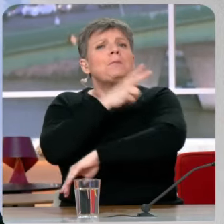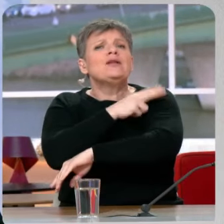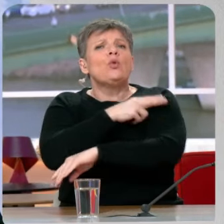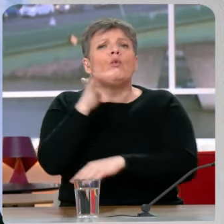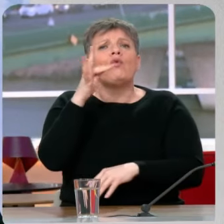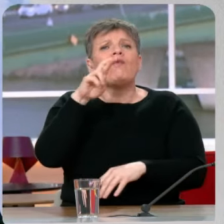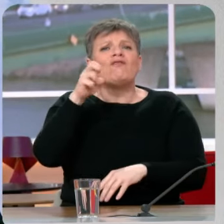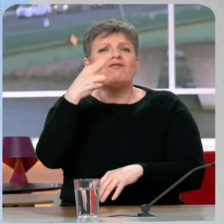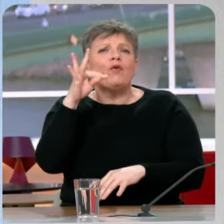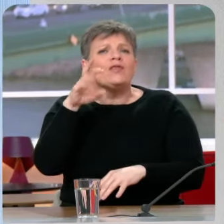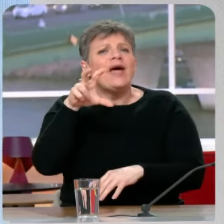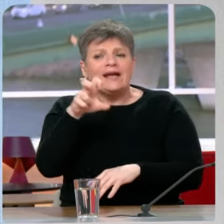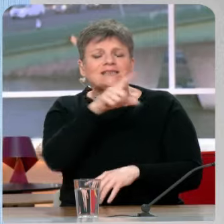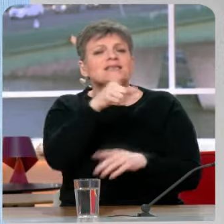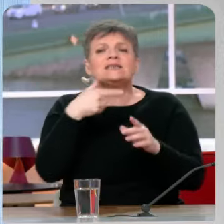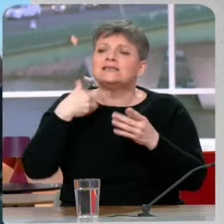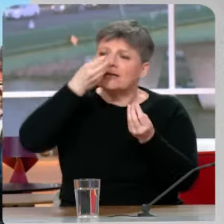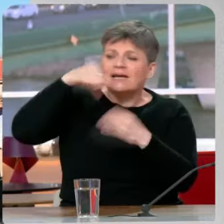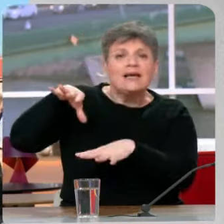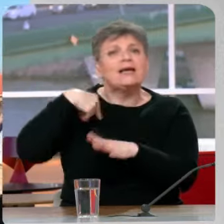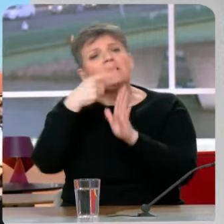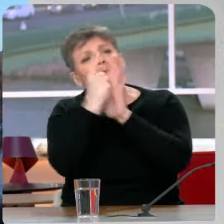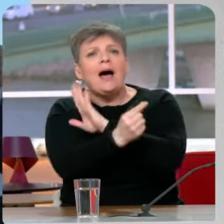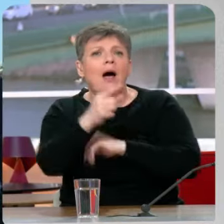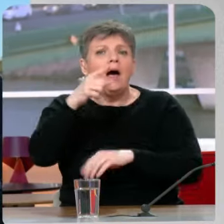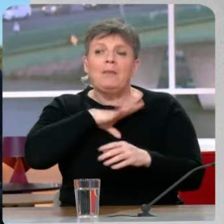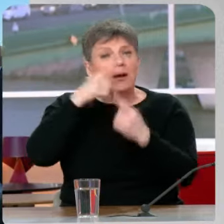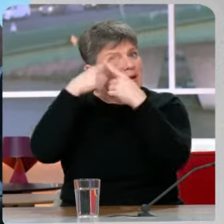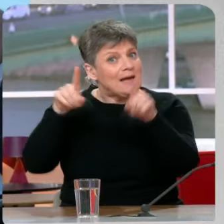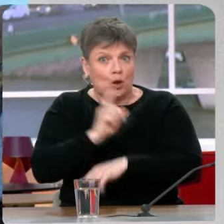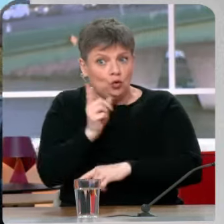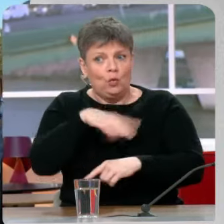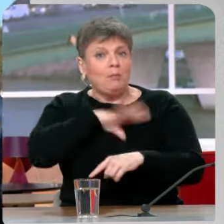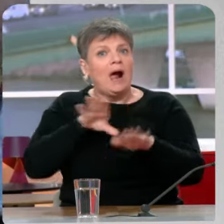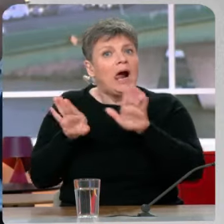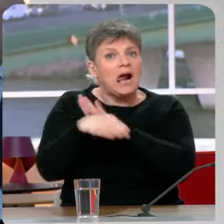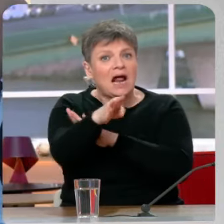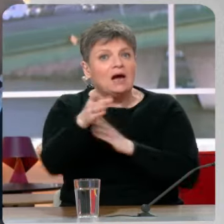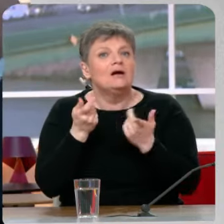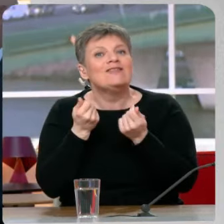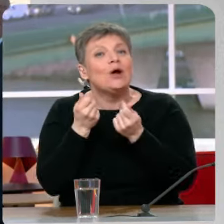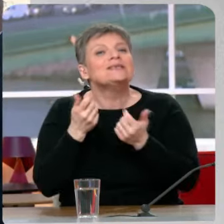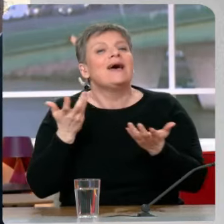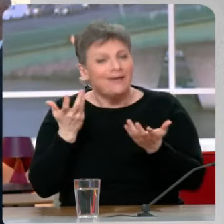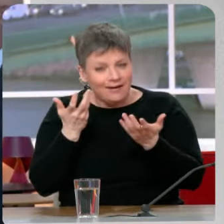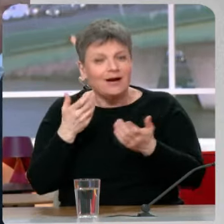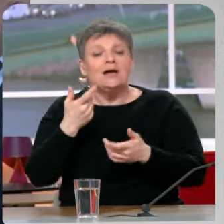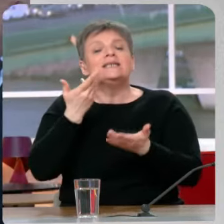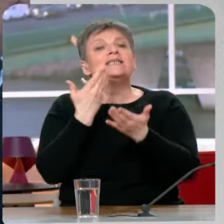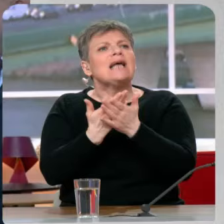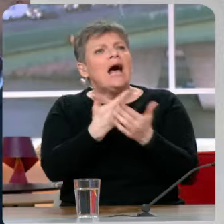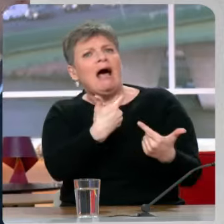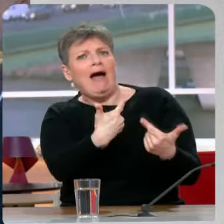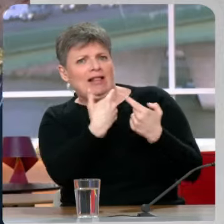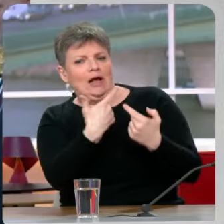parti de Frontex ? Pas parce qu'il était en désaccord, tout simplement parce qu'il y avait malversation. Et donc on va retourner cette prise de guerre